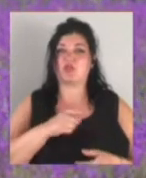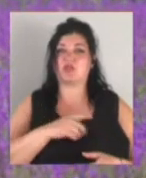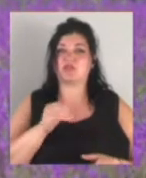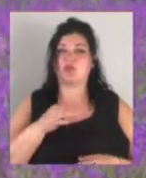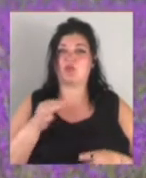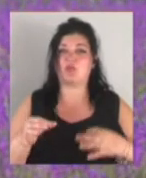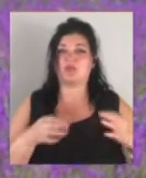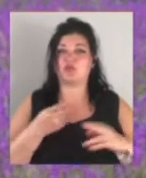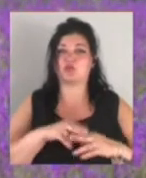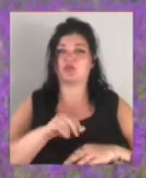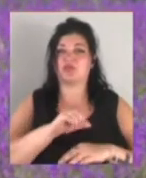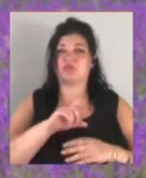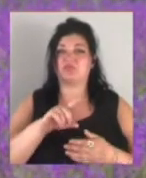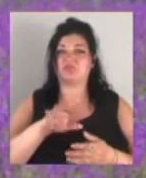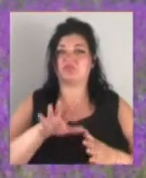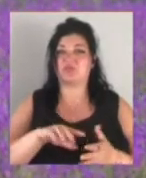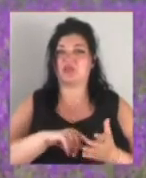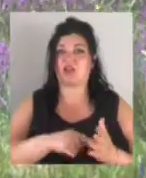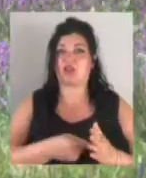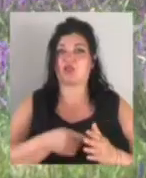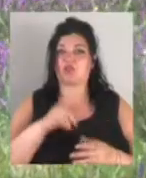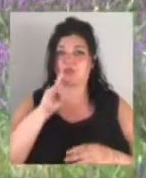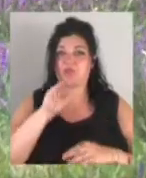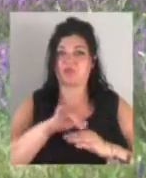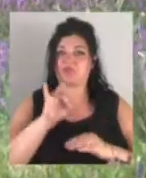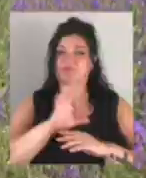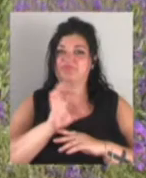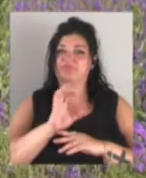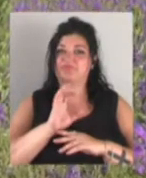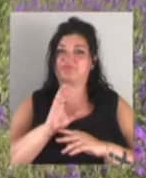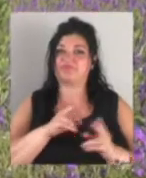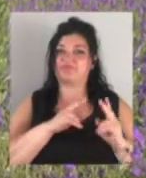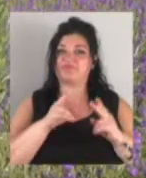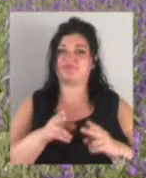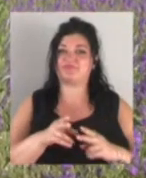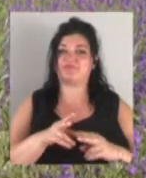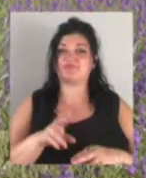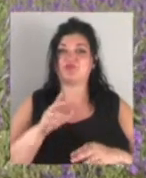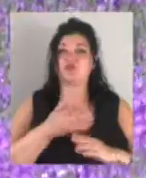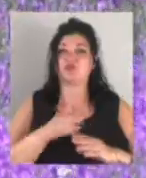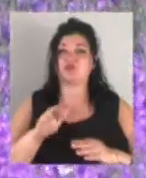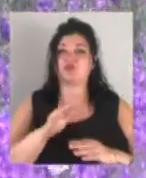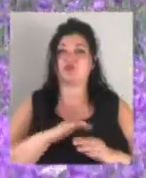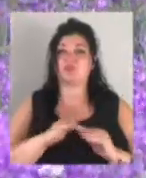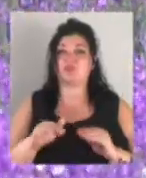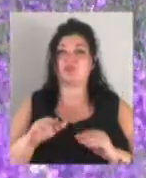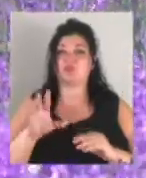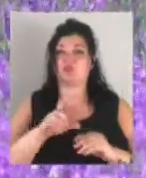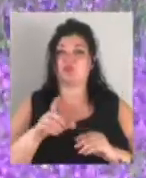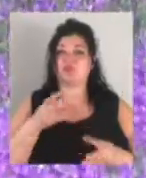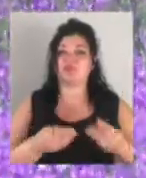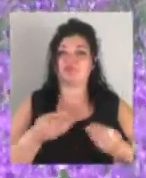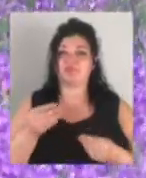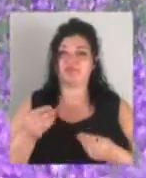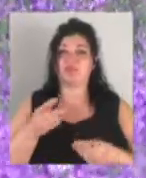ділянку помітили і фотографуються тут. За два тижні цвітіння частину поля витоптали люди. Проте і зараз тут є